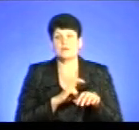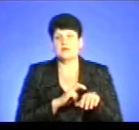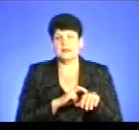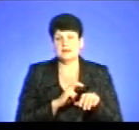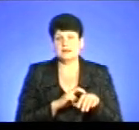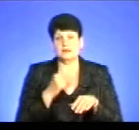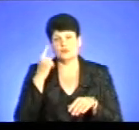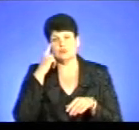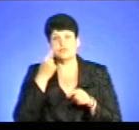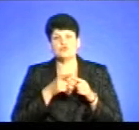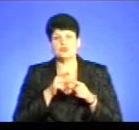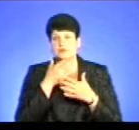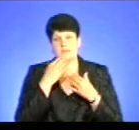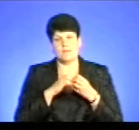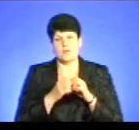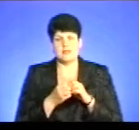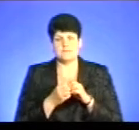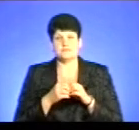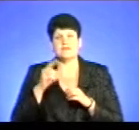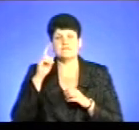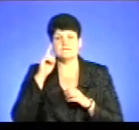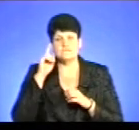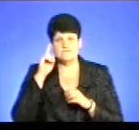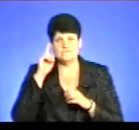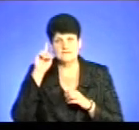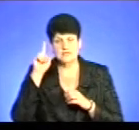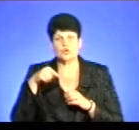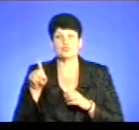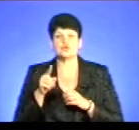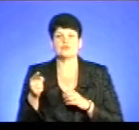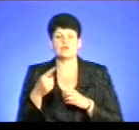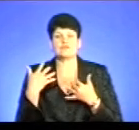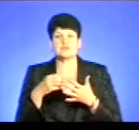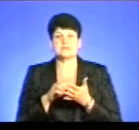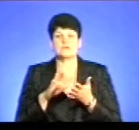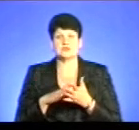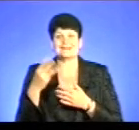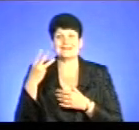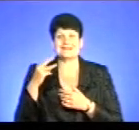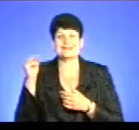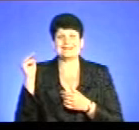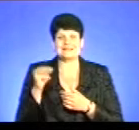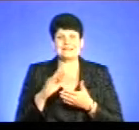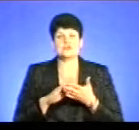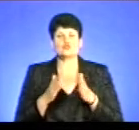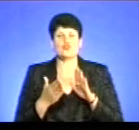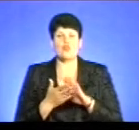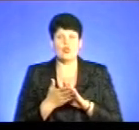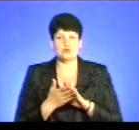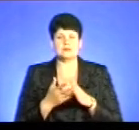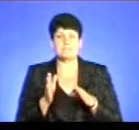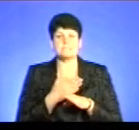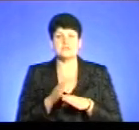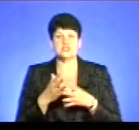я думаю, тому немає проблем. Відомо, що у Тернополі вже зафіксовано понад 30 тисяч угод між